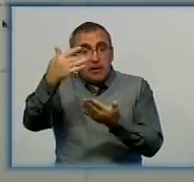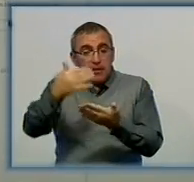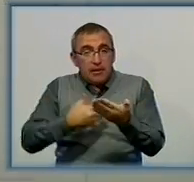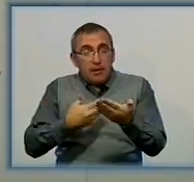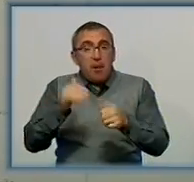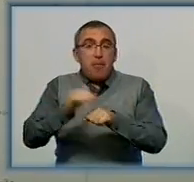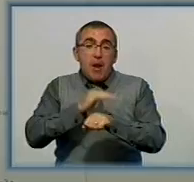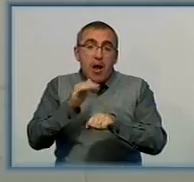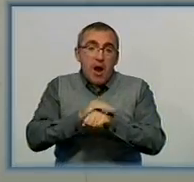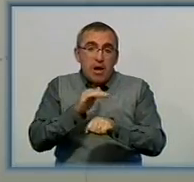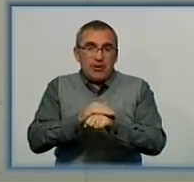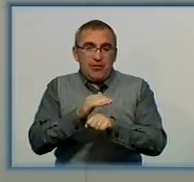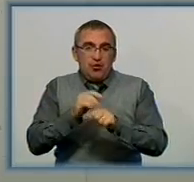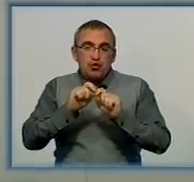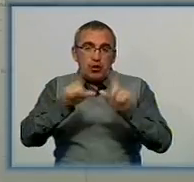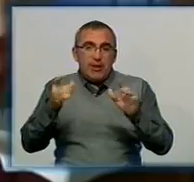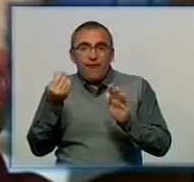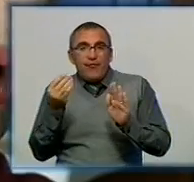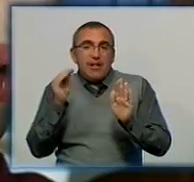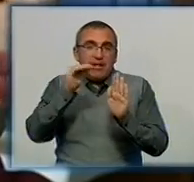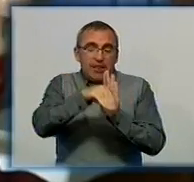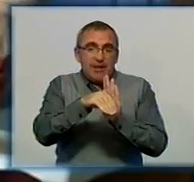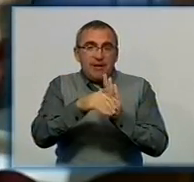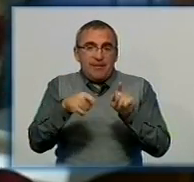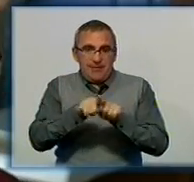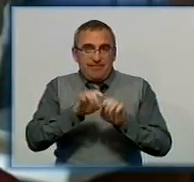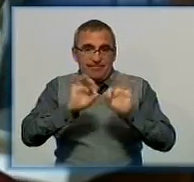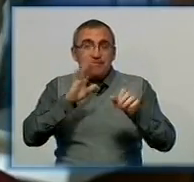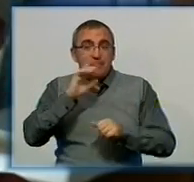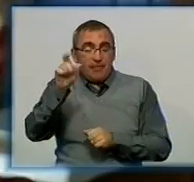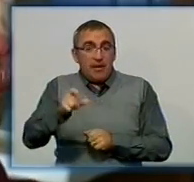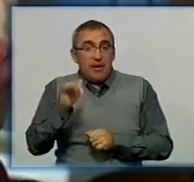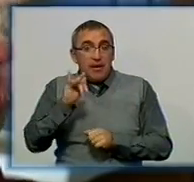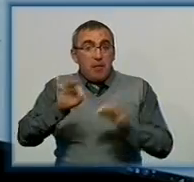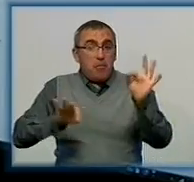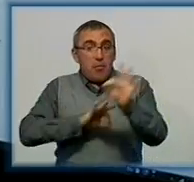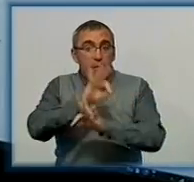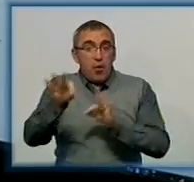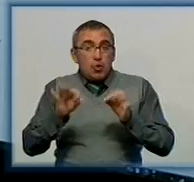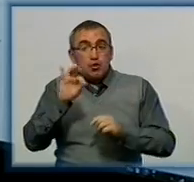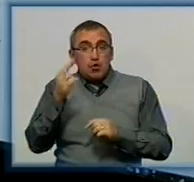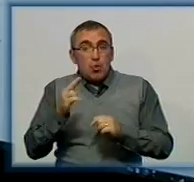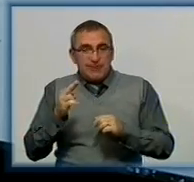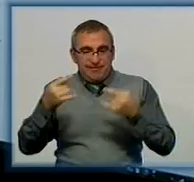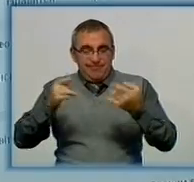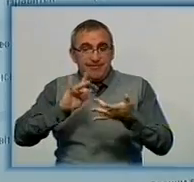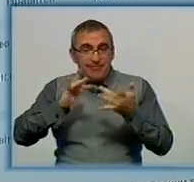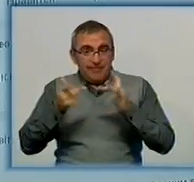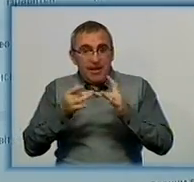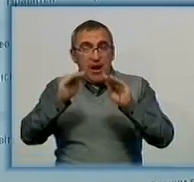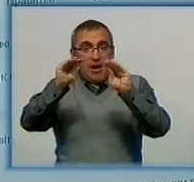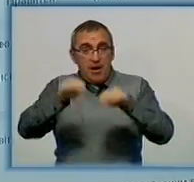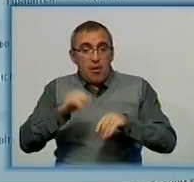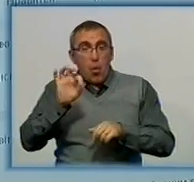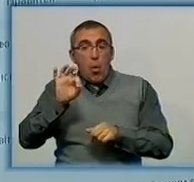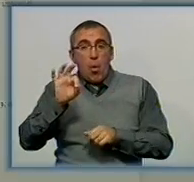благодійних шкільних внесків, розповідає координатор проєкту Вікторія Лінцова. Інформація про проєкт розміщена в соціальних мережах. Анкету можна заповнити